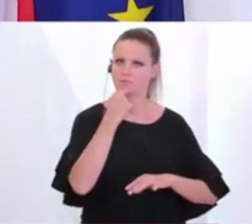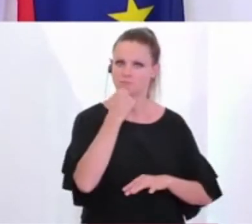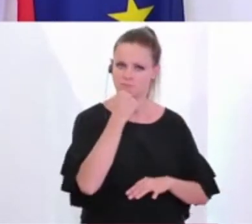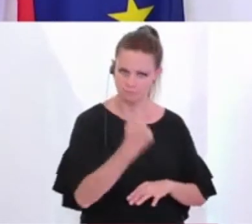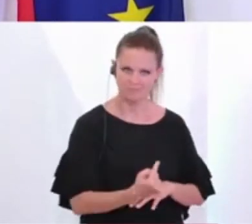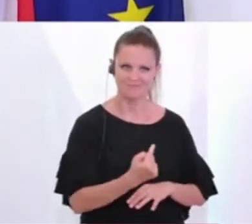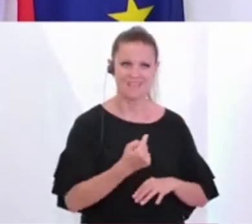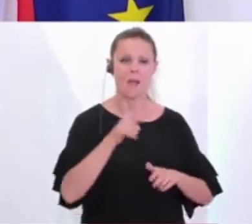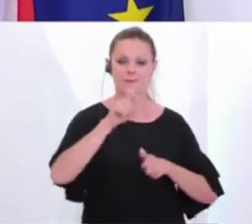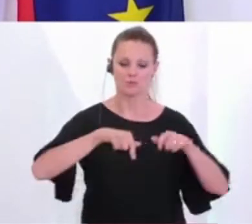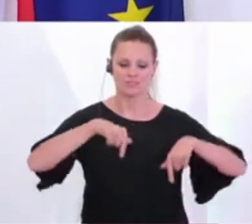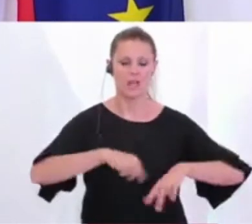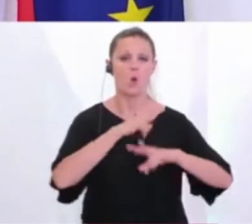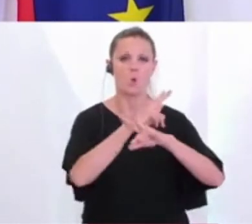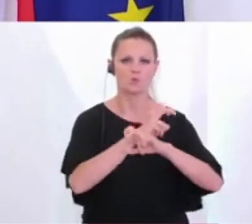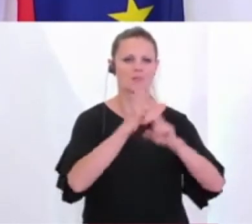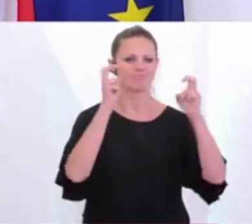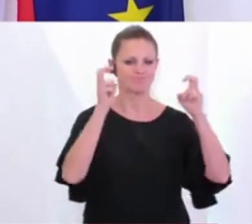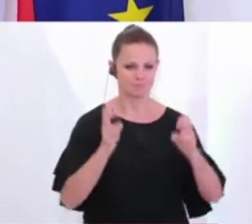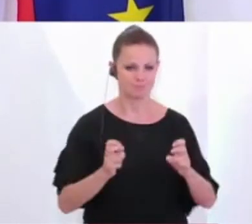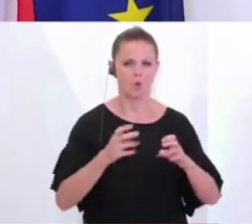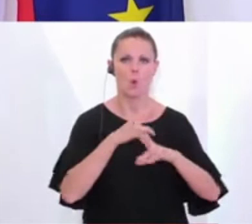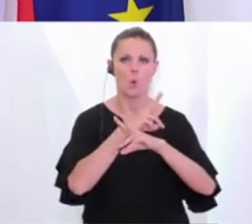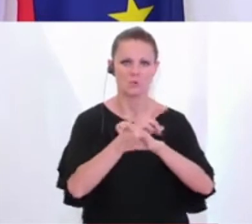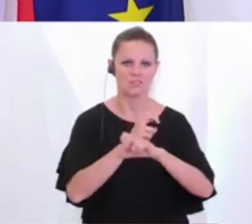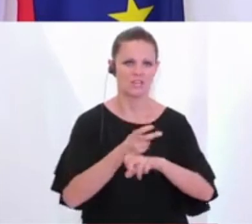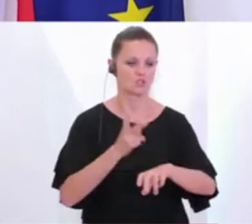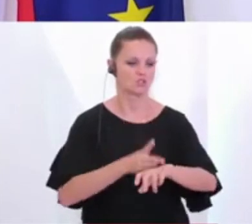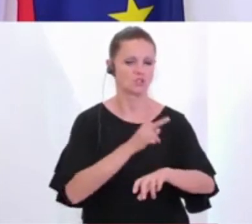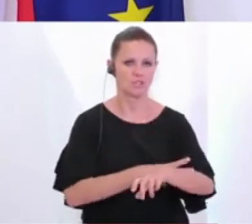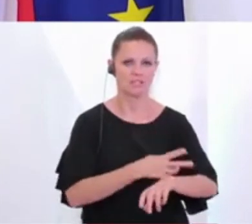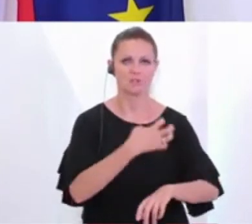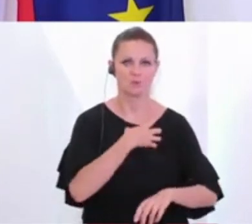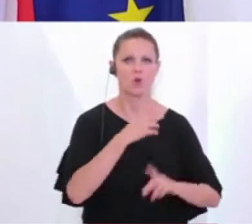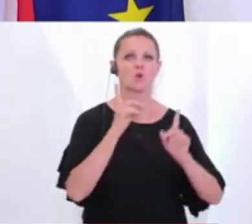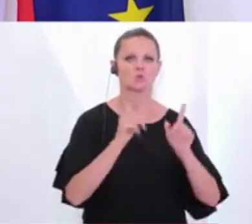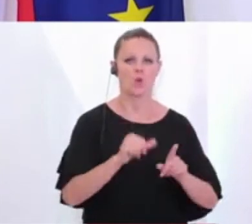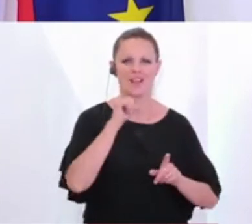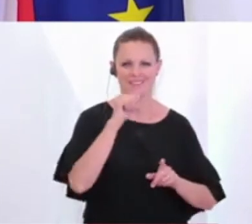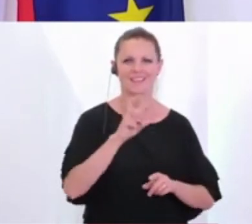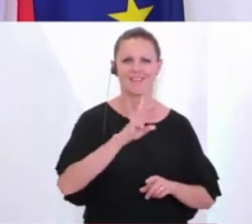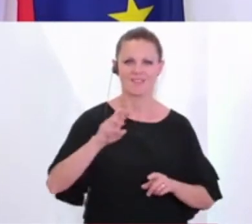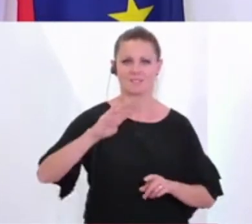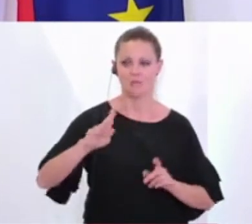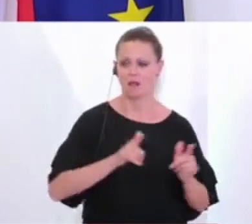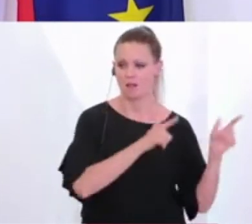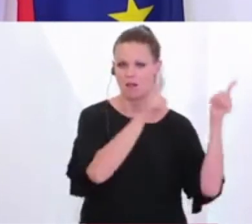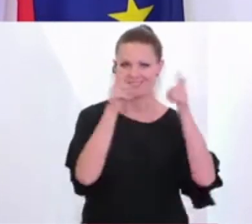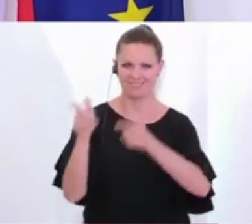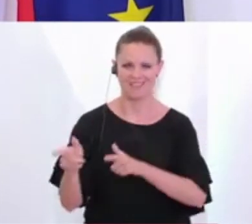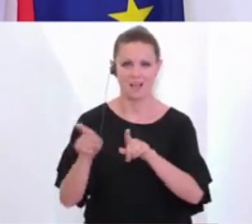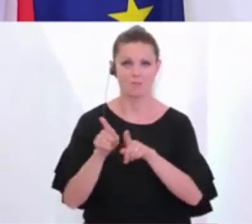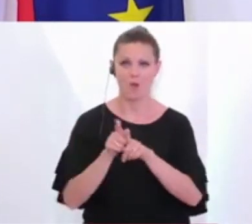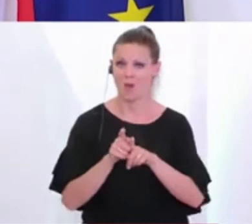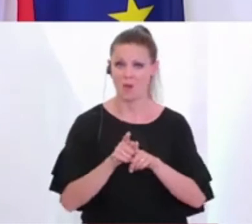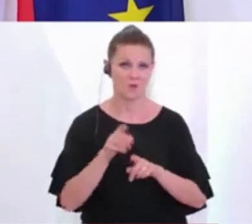dass Menschen, die in Österreich leben, an die österreichischen Staatsbürger, dass man nicht in den Westbalkan fahren soll. Aber wir haben ja gerade auch gehört, dass zum